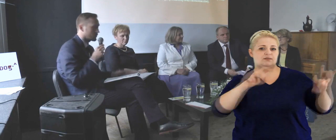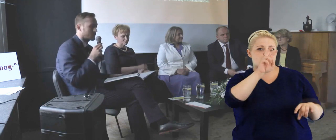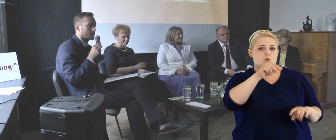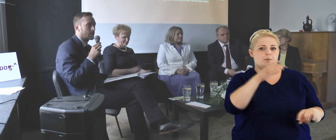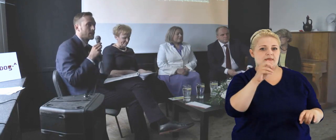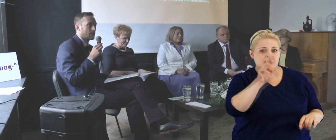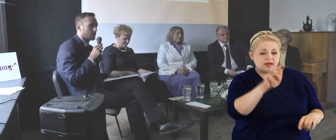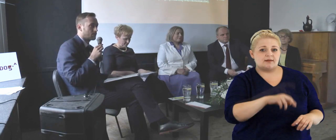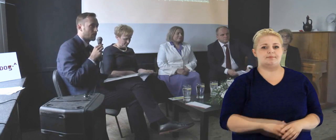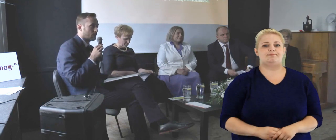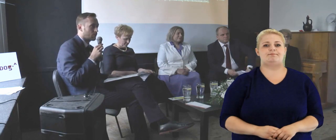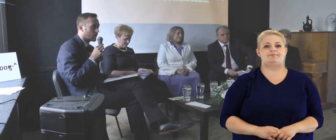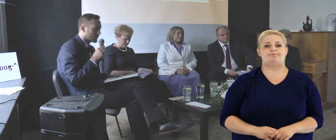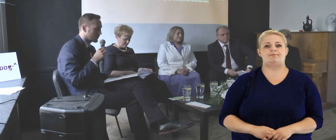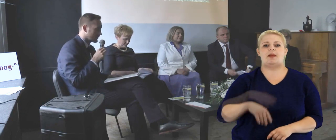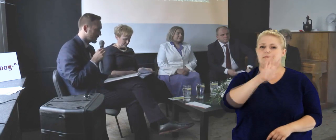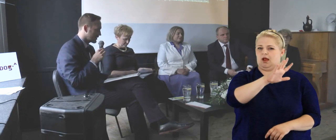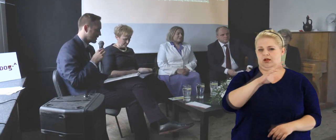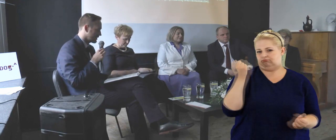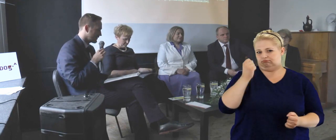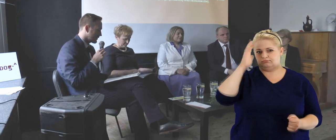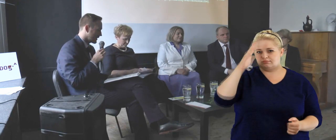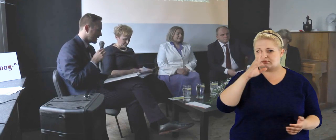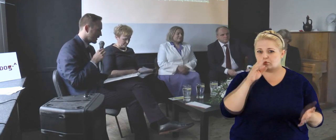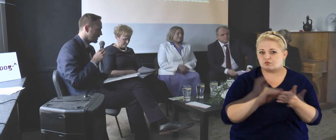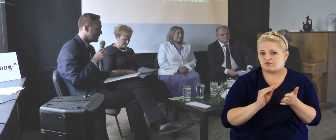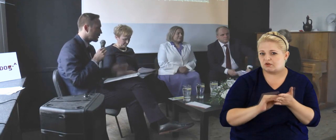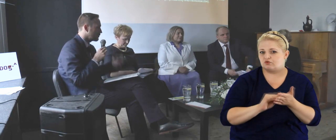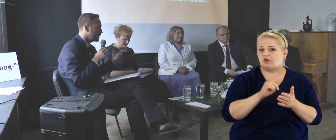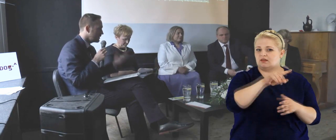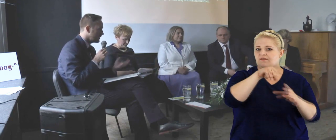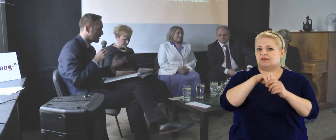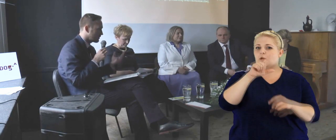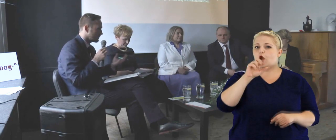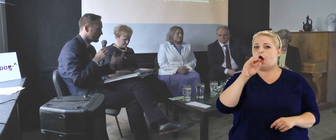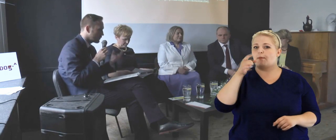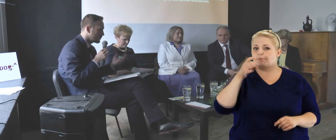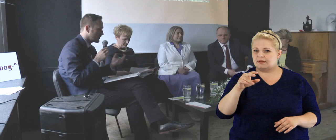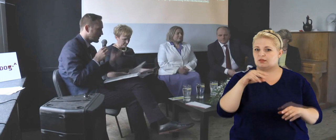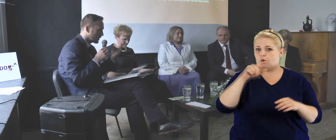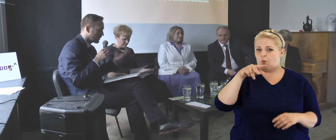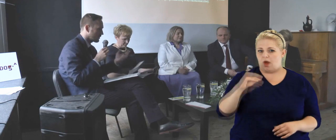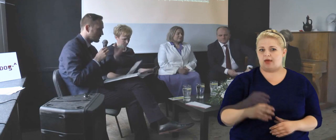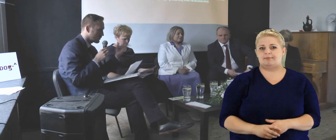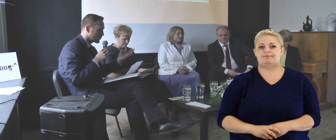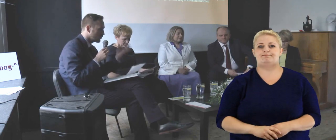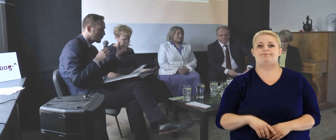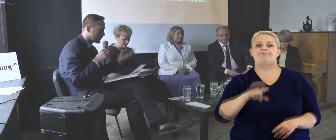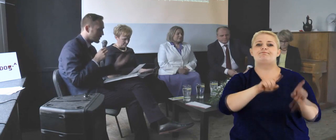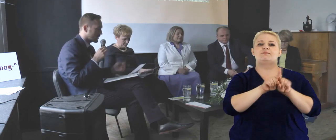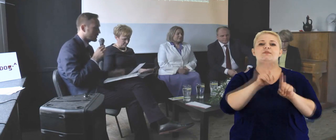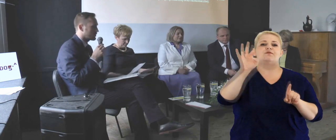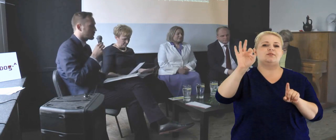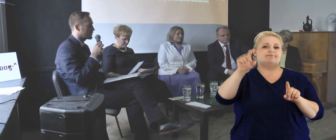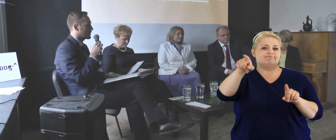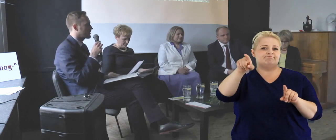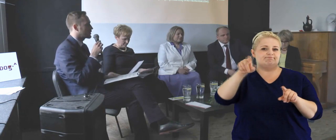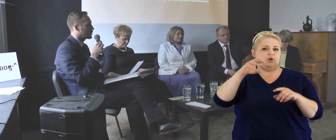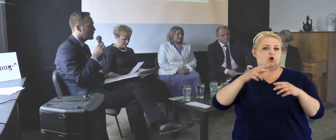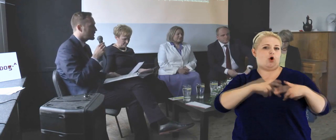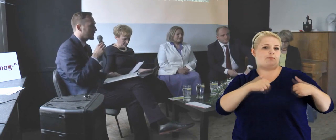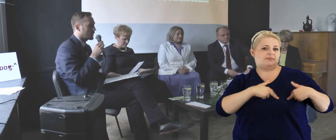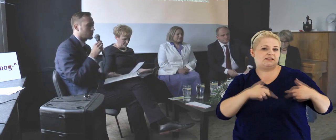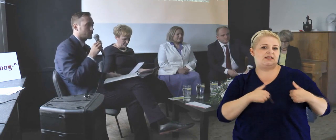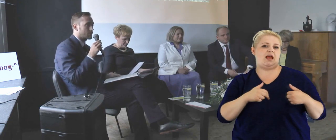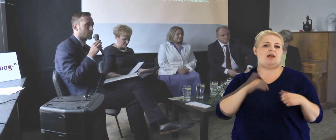uwagi na to, że ma bogate doświadczenie związane i z lobbyingiem w Unii, jako, no z punktu widzenia instytucji,